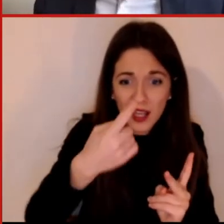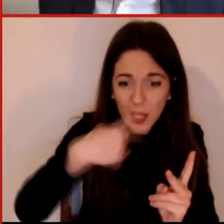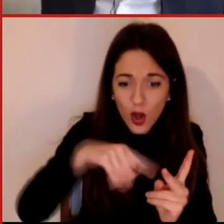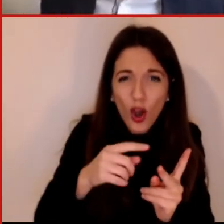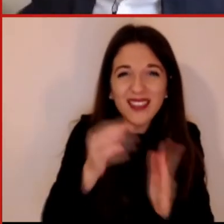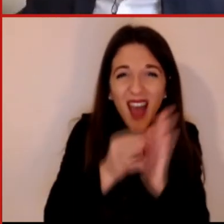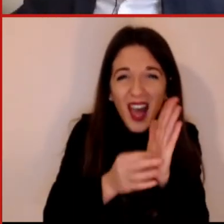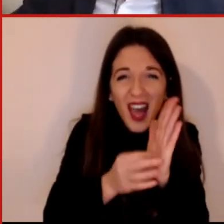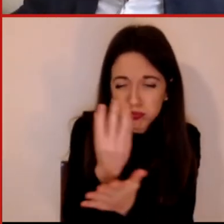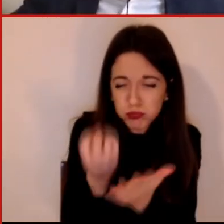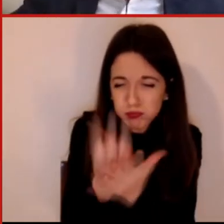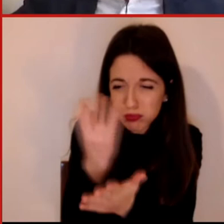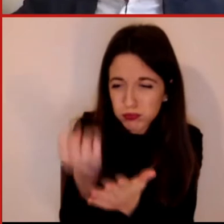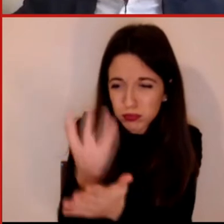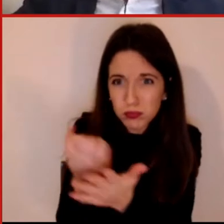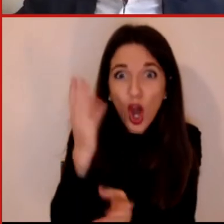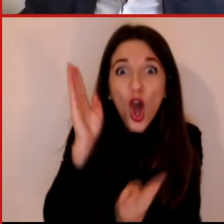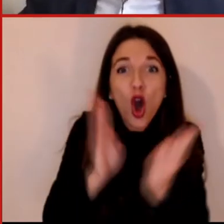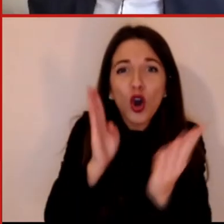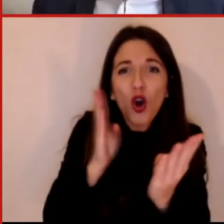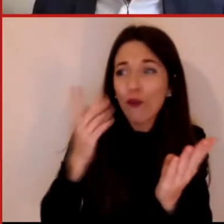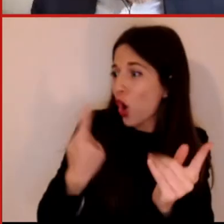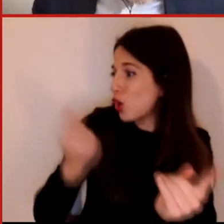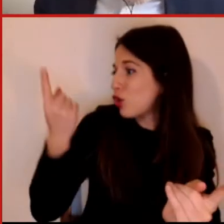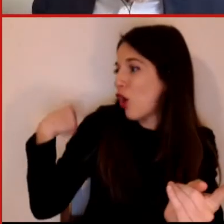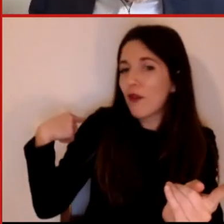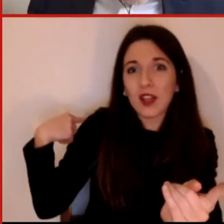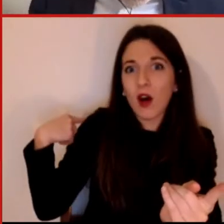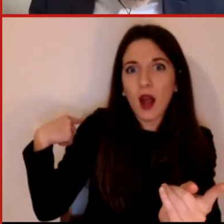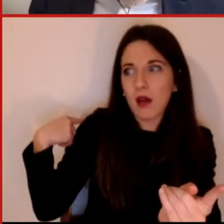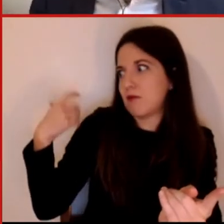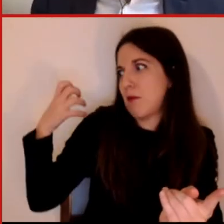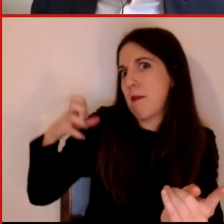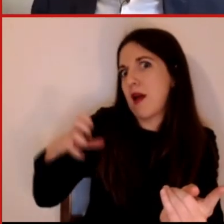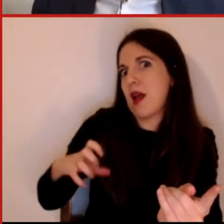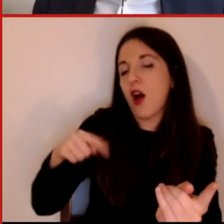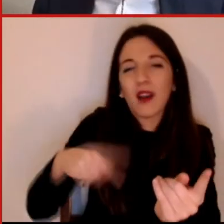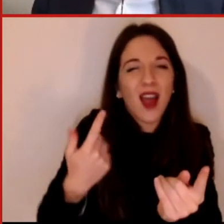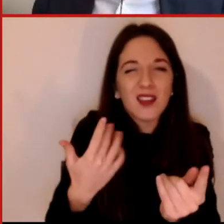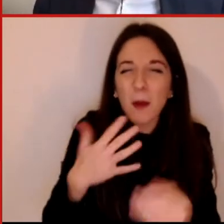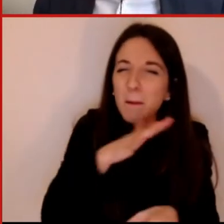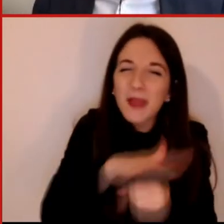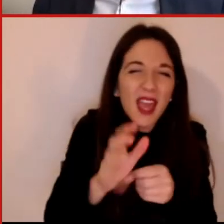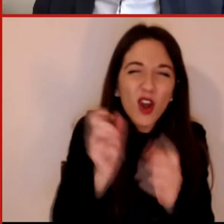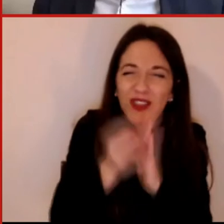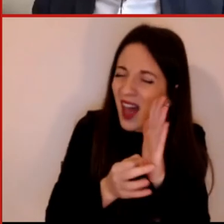tipo di rivoluzione stiamo vivendo e questi dati in realtà sono dati che non sono